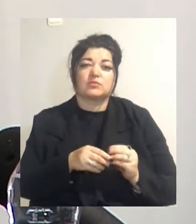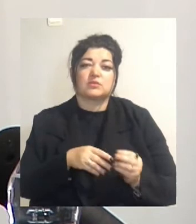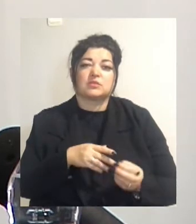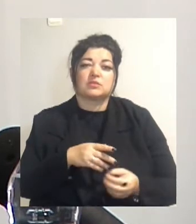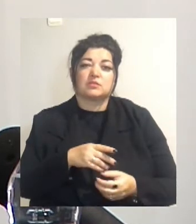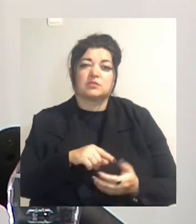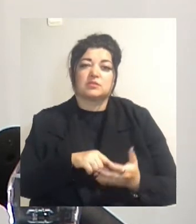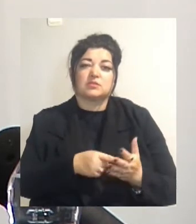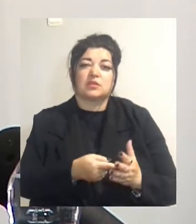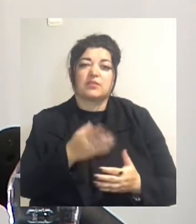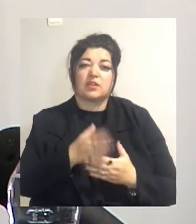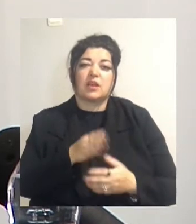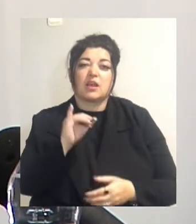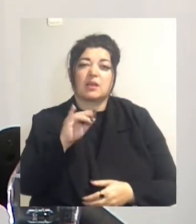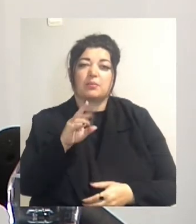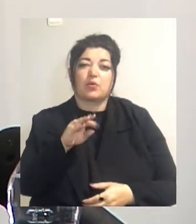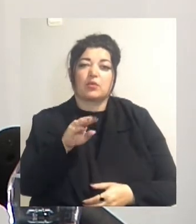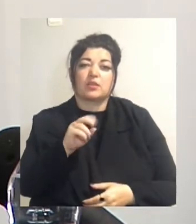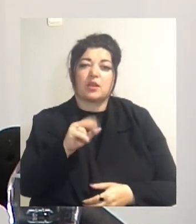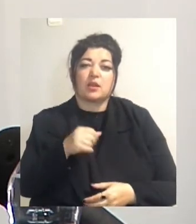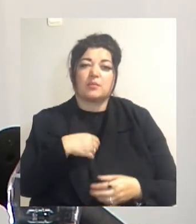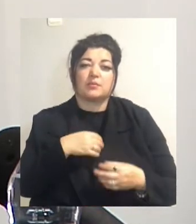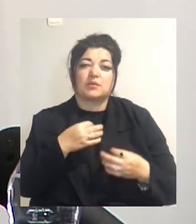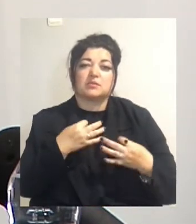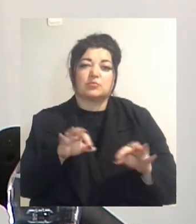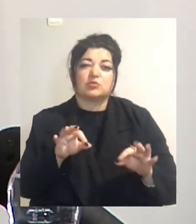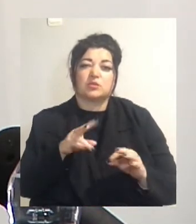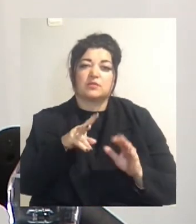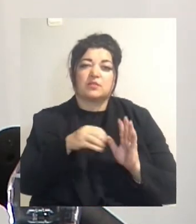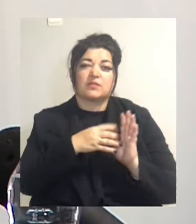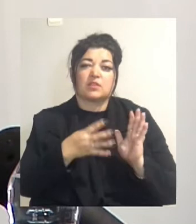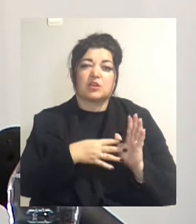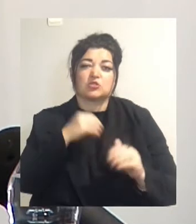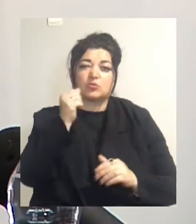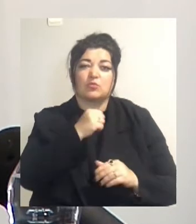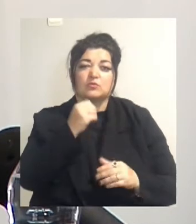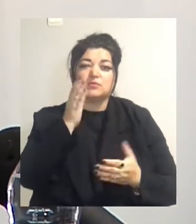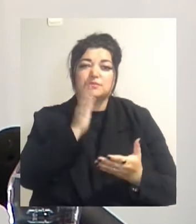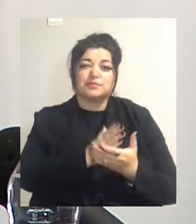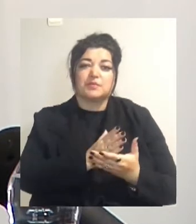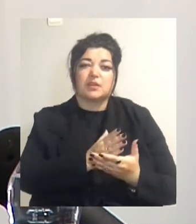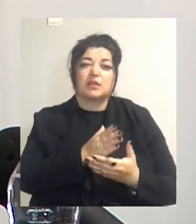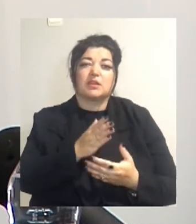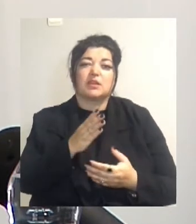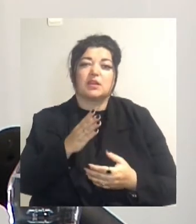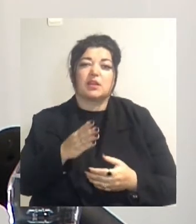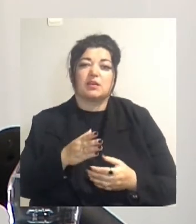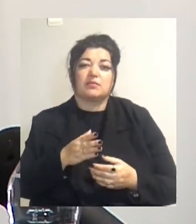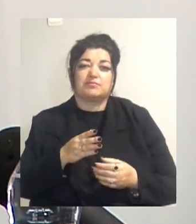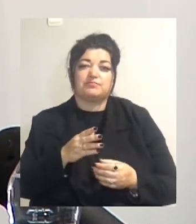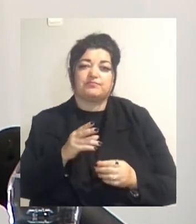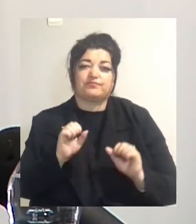іпотека. Ми запустили пілотний проєкт у 2019 році і надали 260 нашим